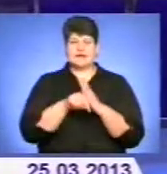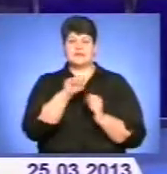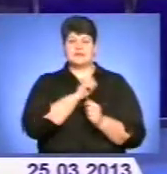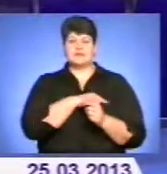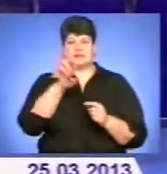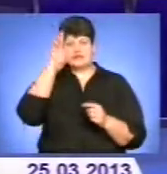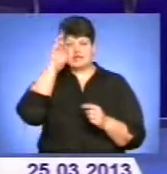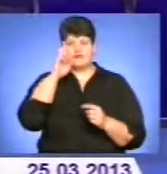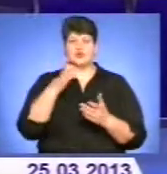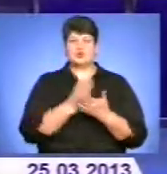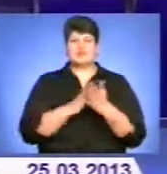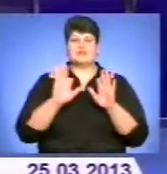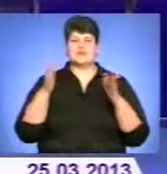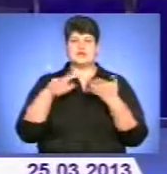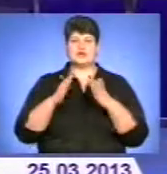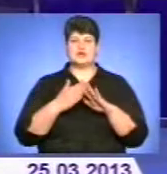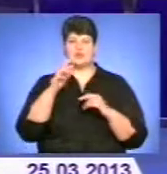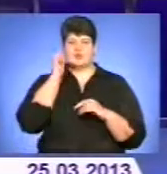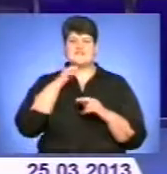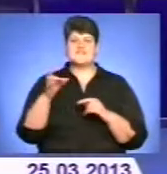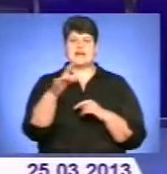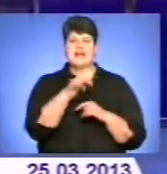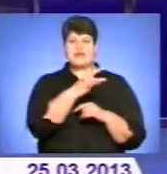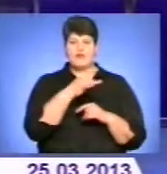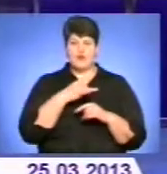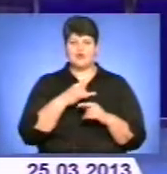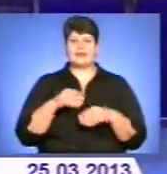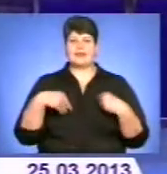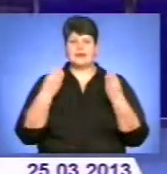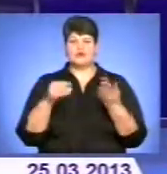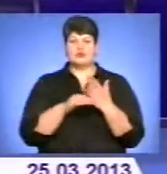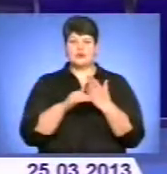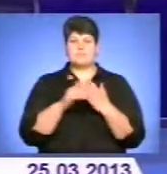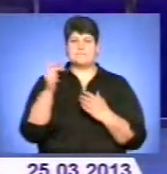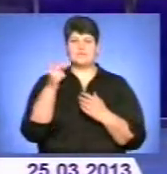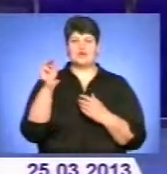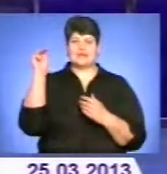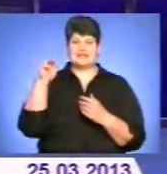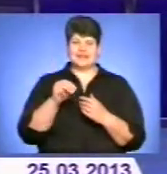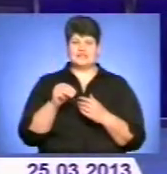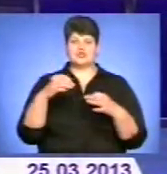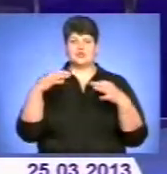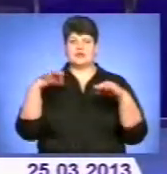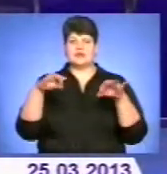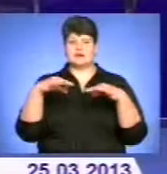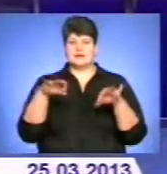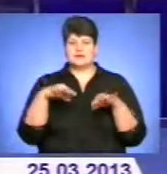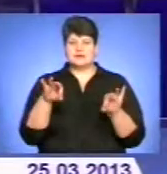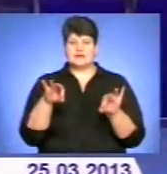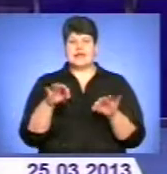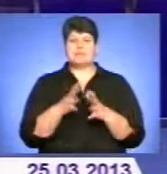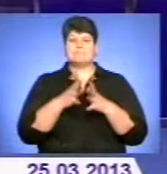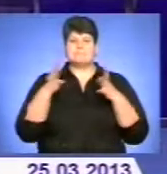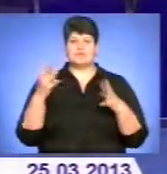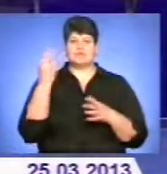служби за надзвичайних ситуацій України в регіонах надано допомогу понад півтори тисячі автотранспортним засобам та більше